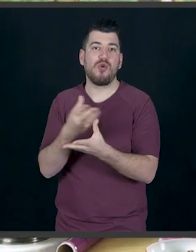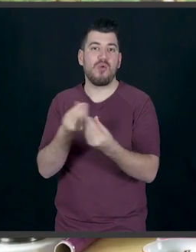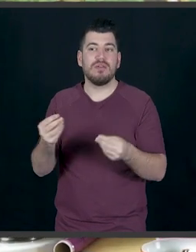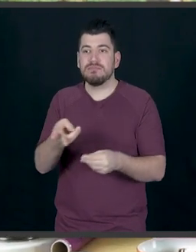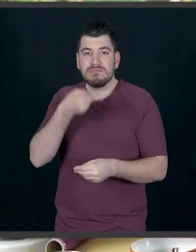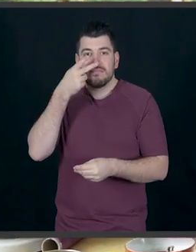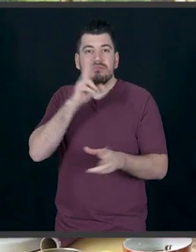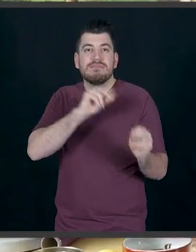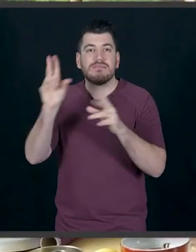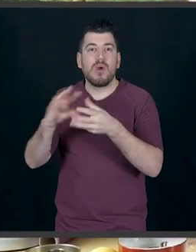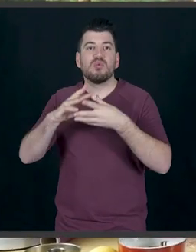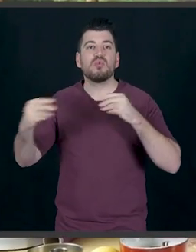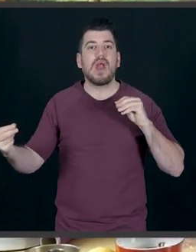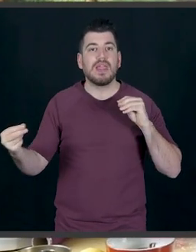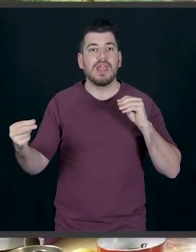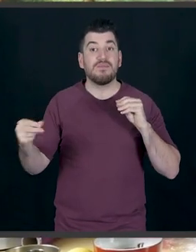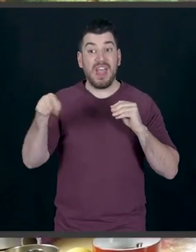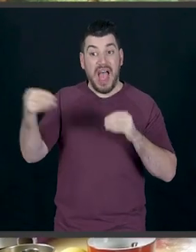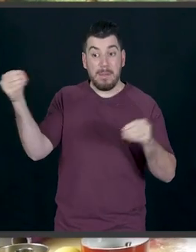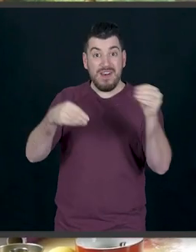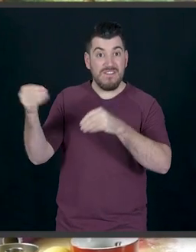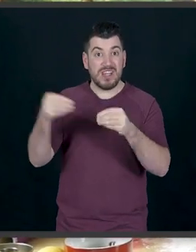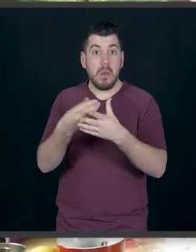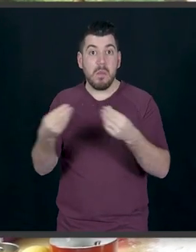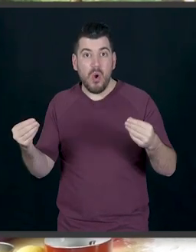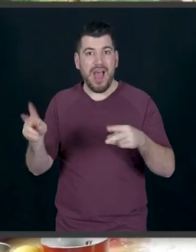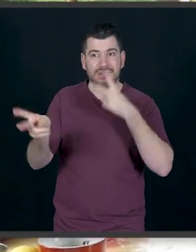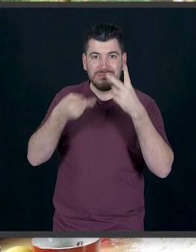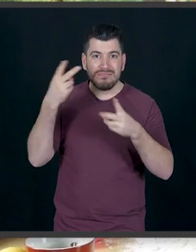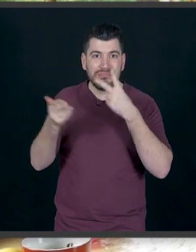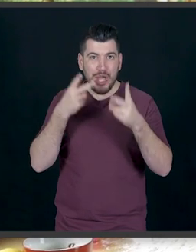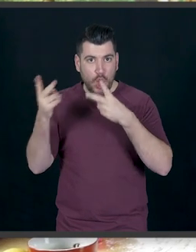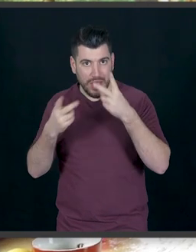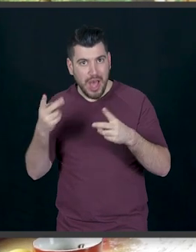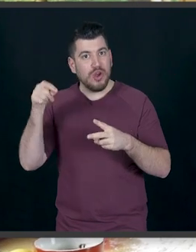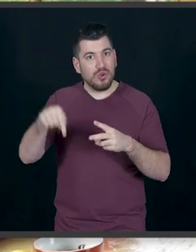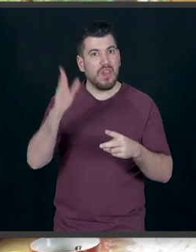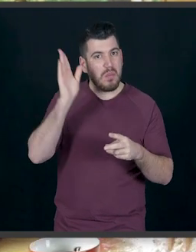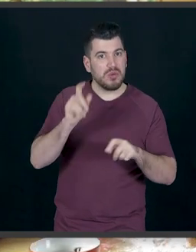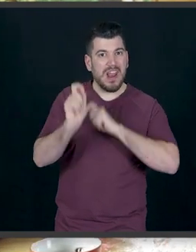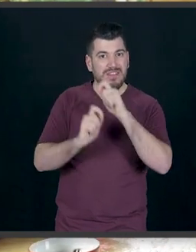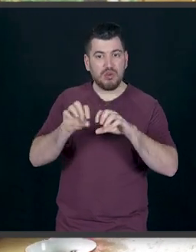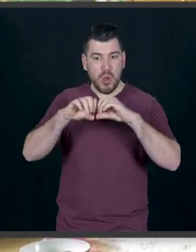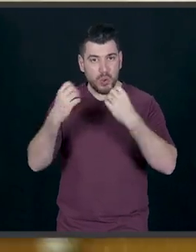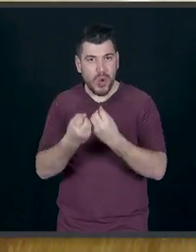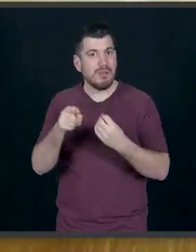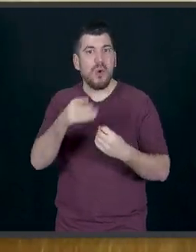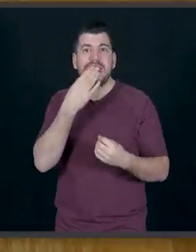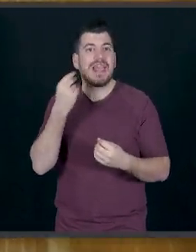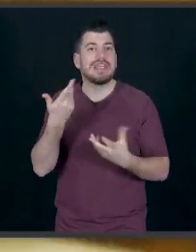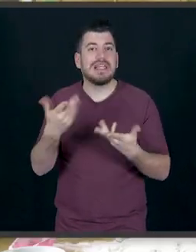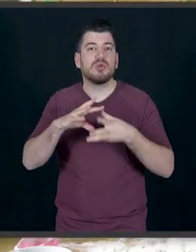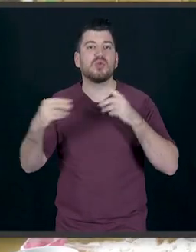σαν τσουρέκι. Άμα βάζαμε μέσα και μπόλικα μυρωδικά για τσουρέκι, θα μπορούσαμε να κάνουμε ντόνατς με γεύση τσουρέκι. Τώρα, παίρνω,